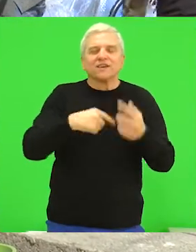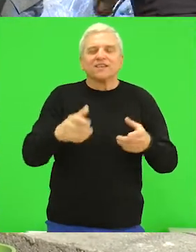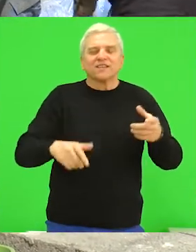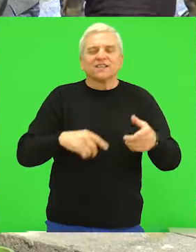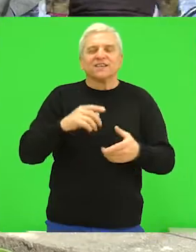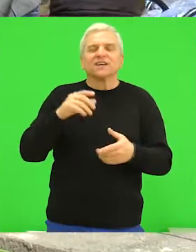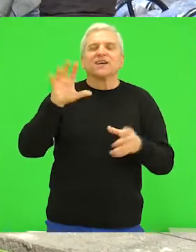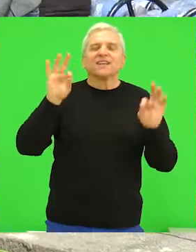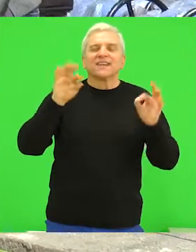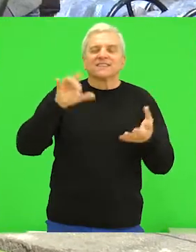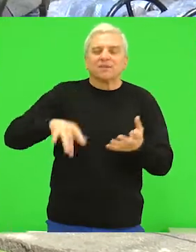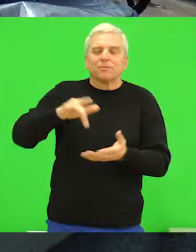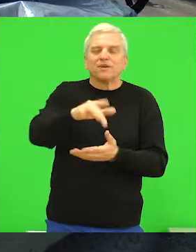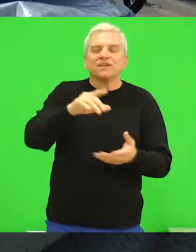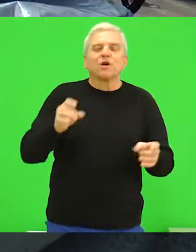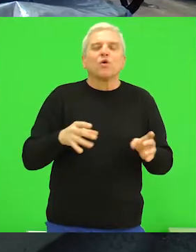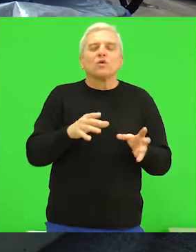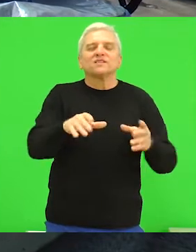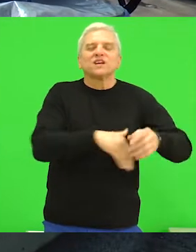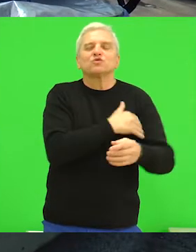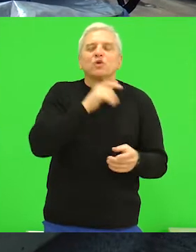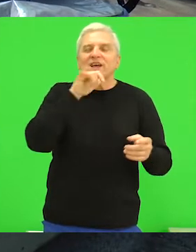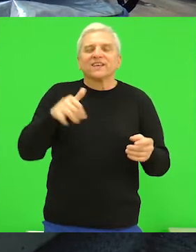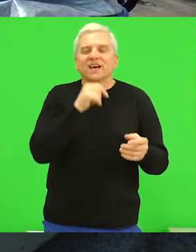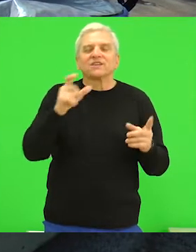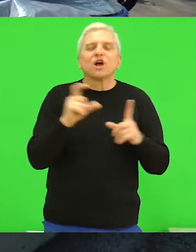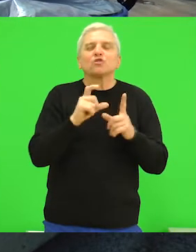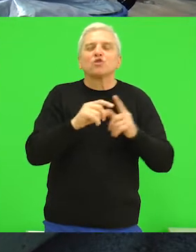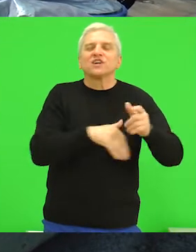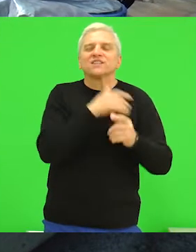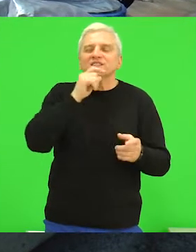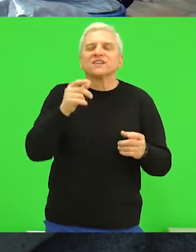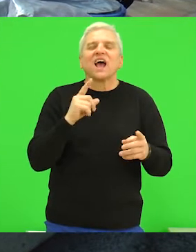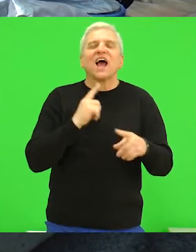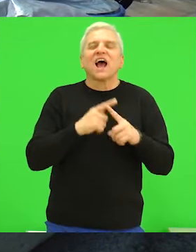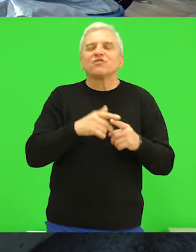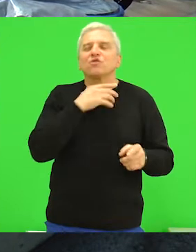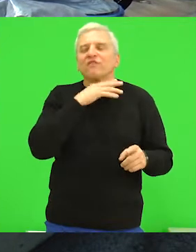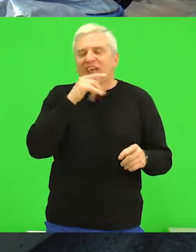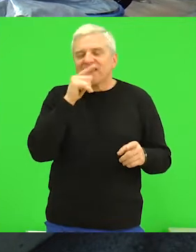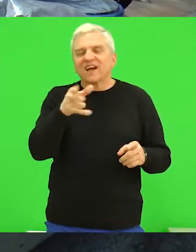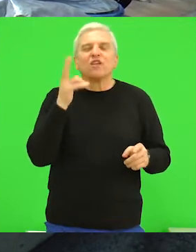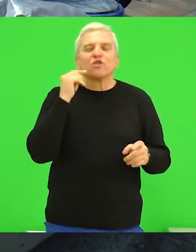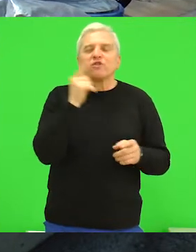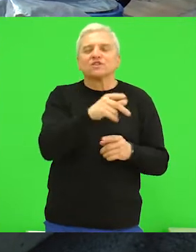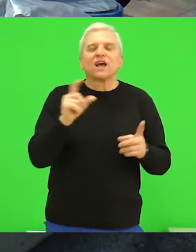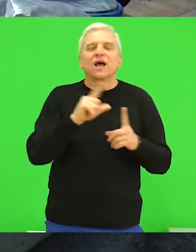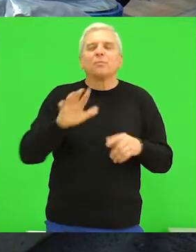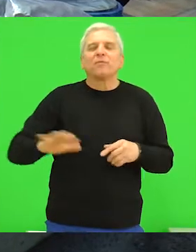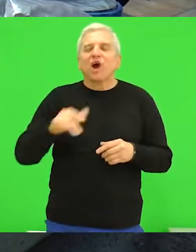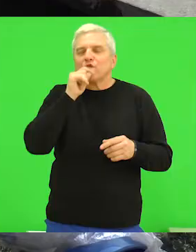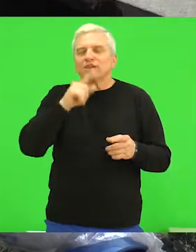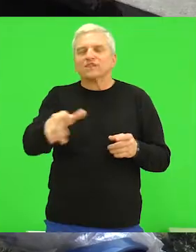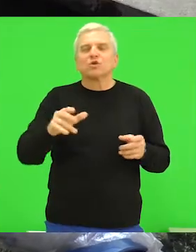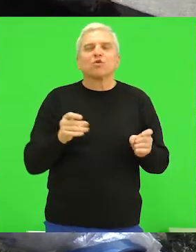hidranata na deset lokacija u ulici Đure Jakšića, Doža Đerđa, Hajduk Veljka, Novosadskoj i Pionirskoj